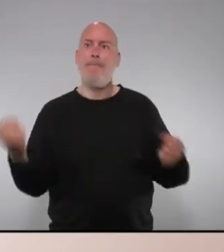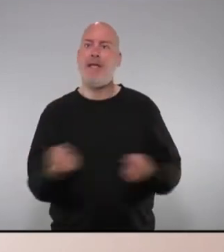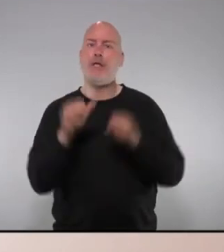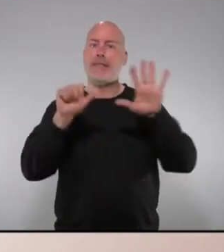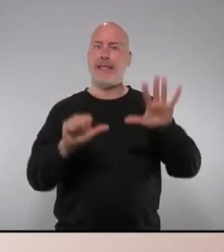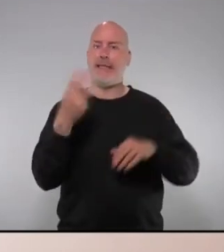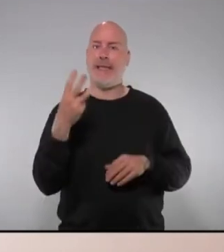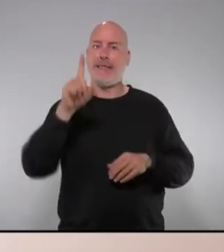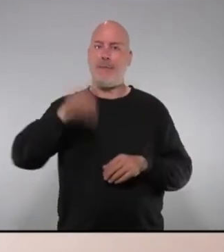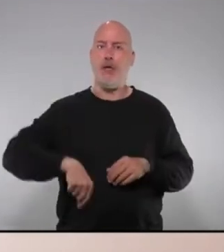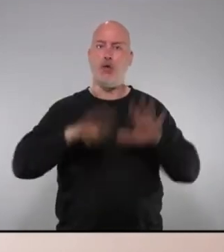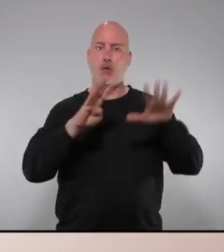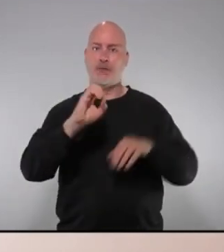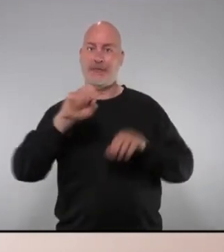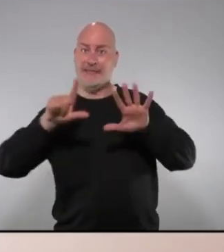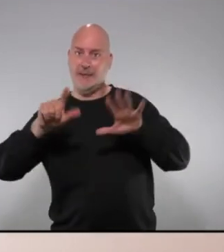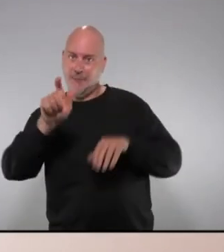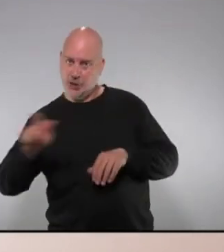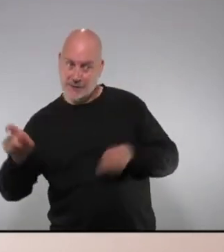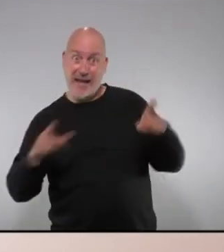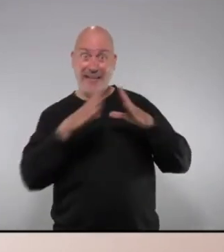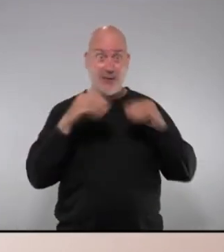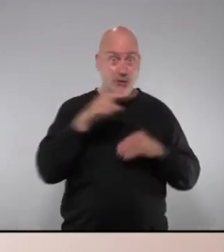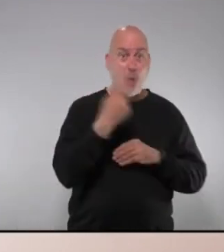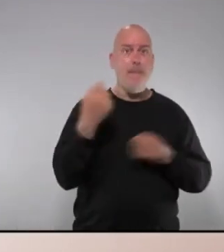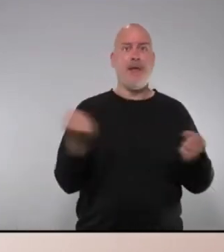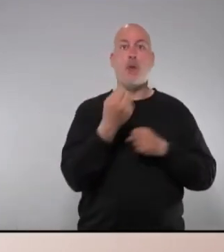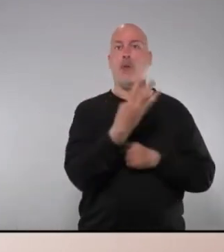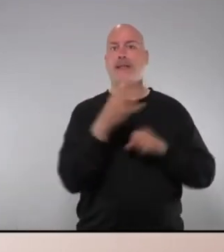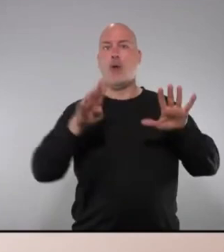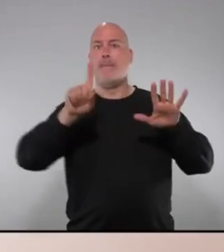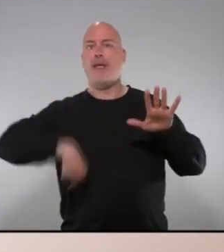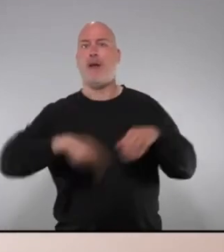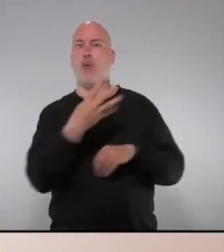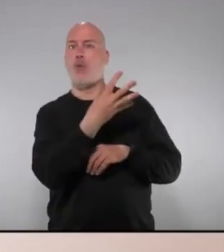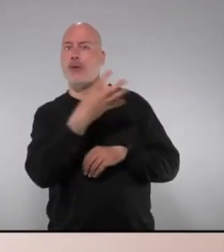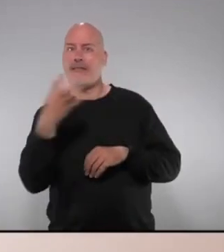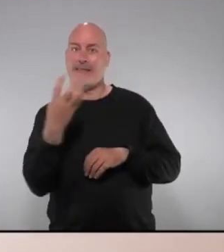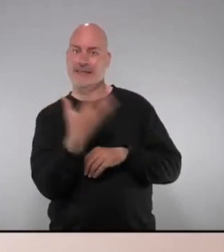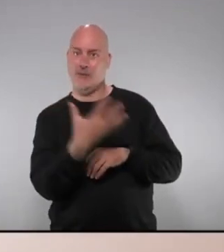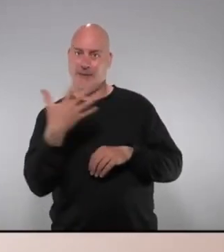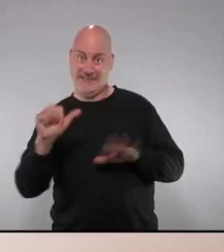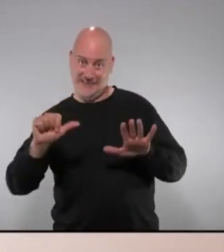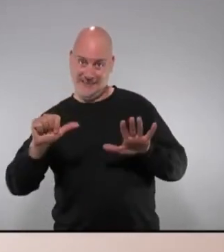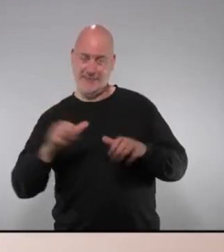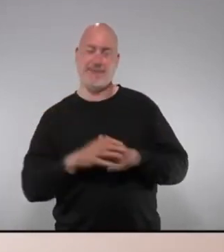millor un millor 63.907 persones Andalusia per exemple un millor 49.456